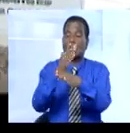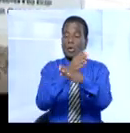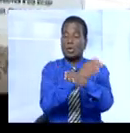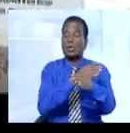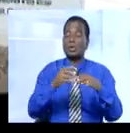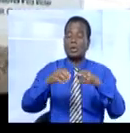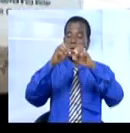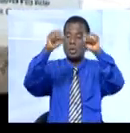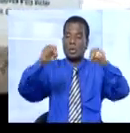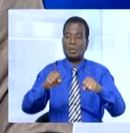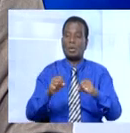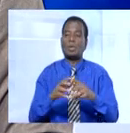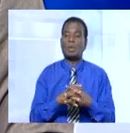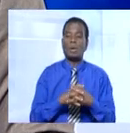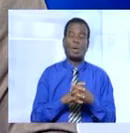de leur structure.